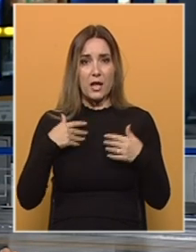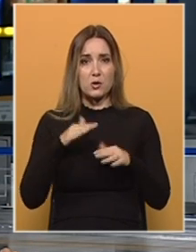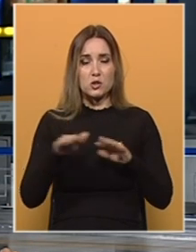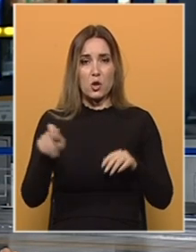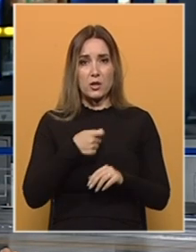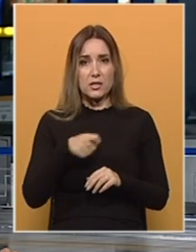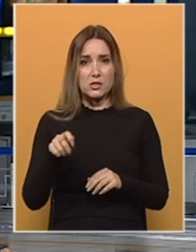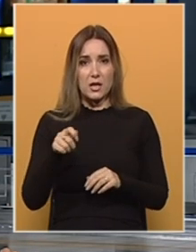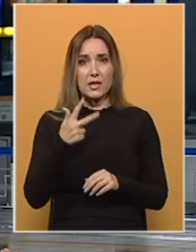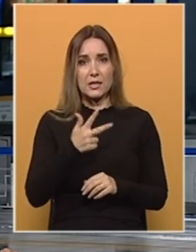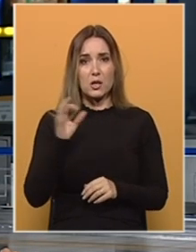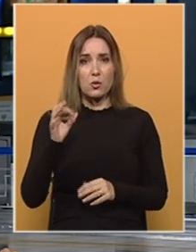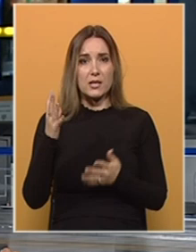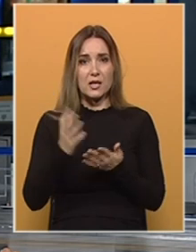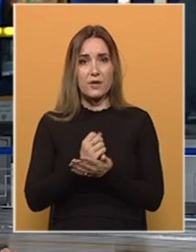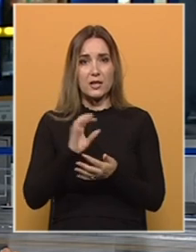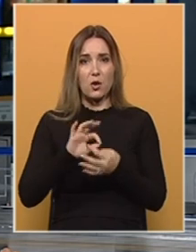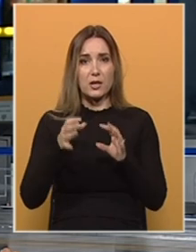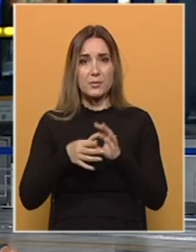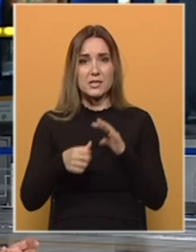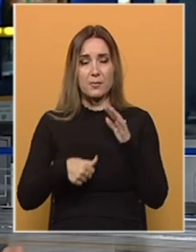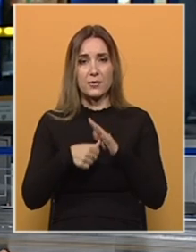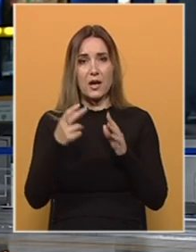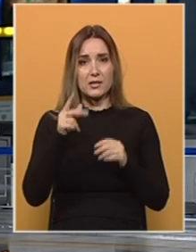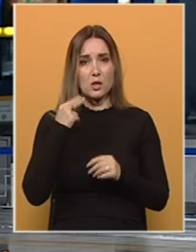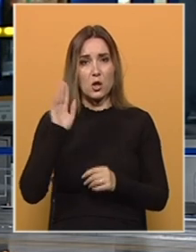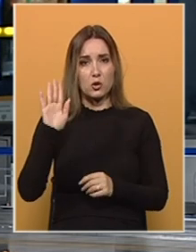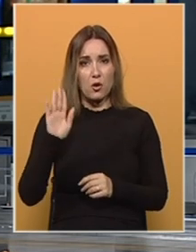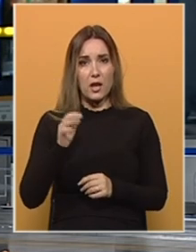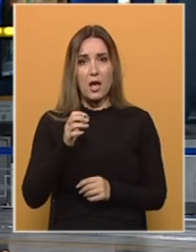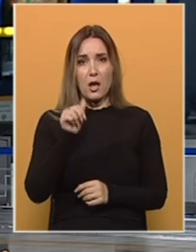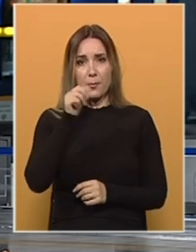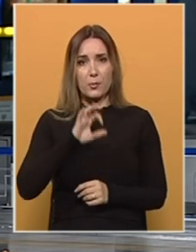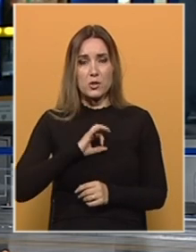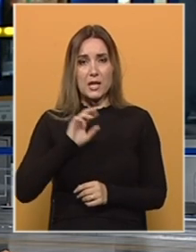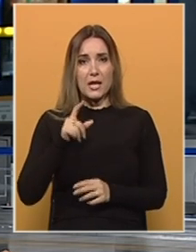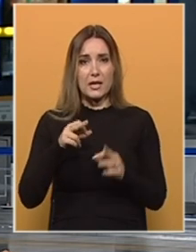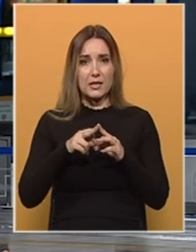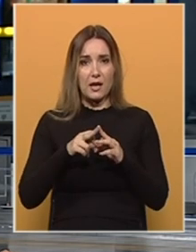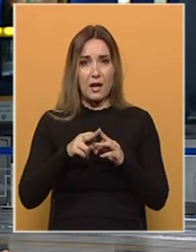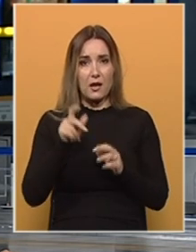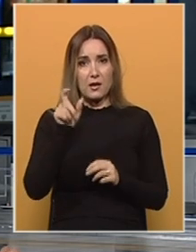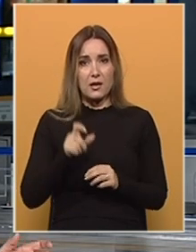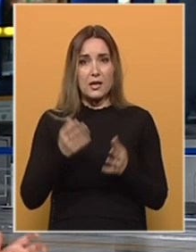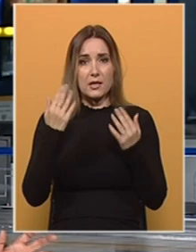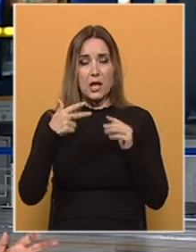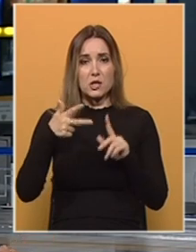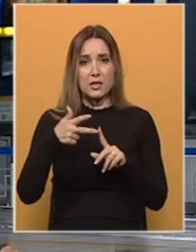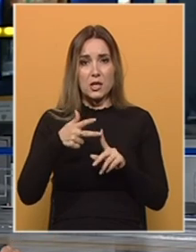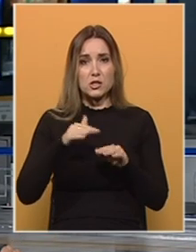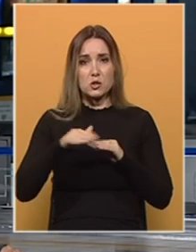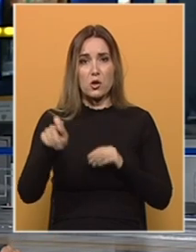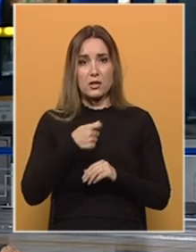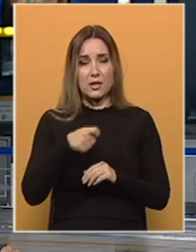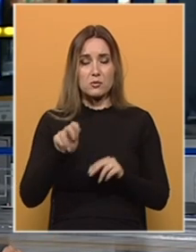stolnotenisača je sa 3-0 savladao olimpijski prvak iz Londona, odnosno bronzani iz Rija, hajnijom sa Tajlanda, inače treći